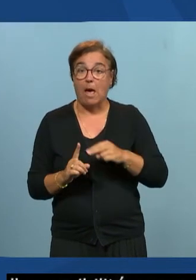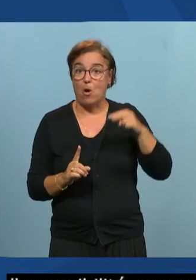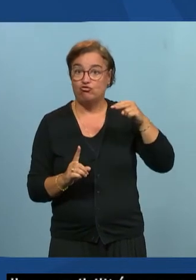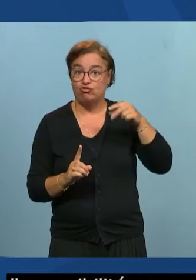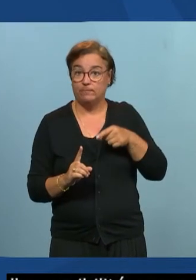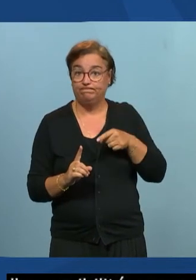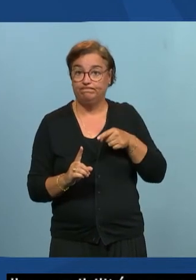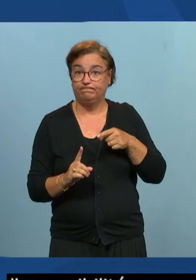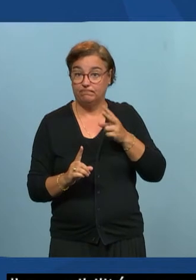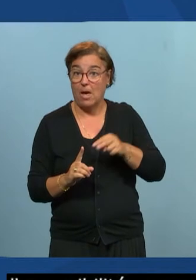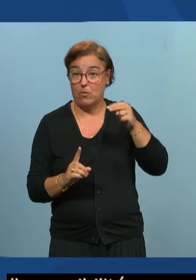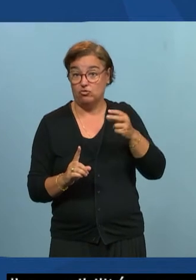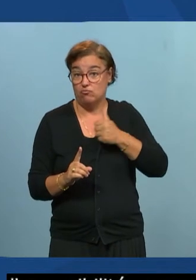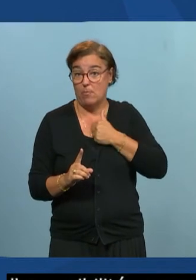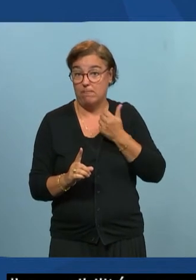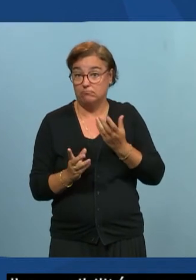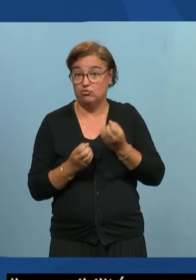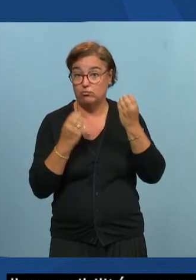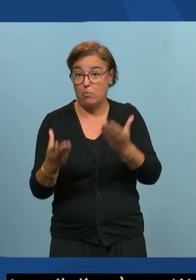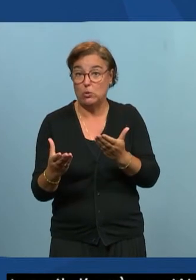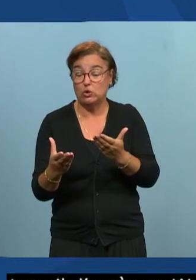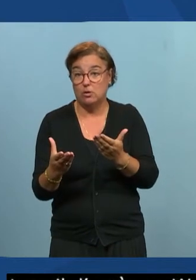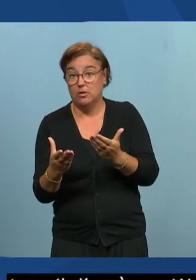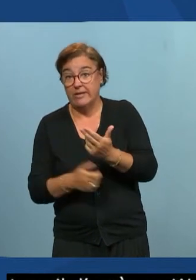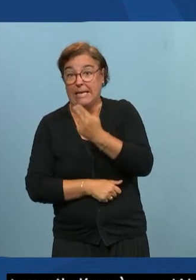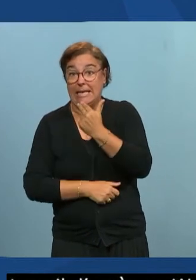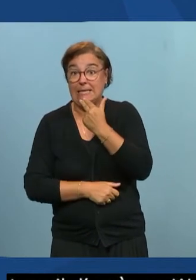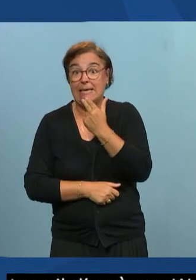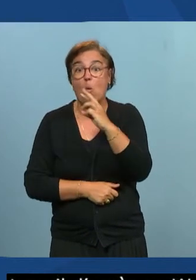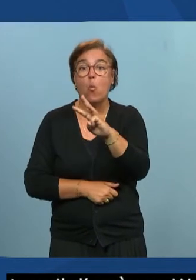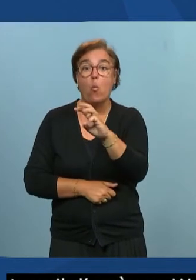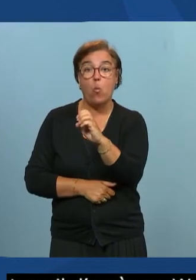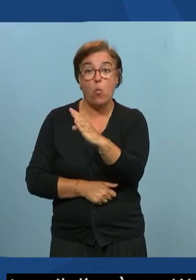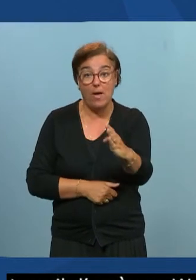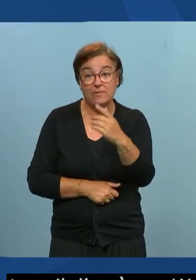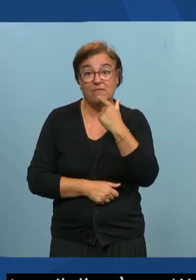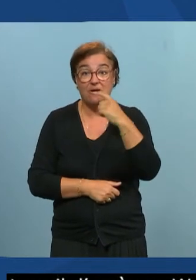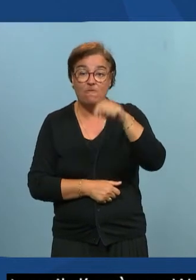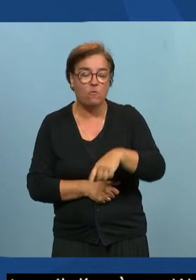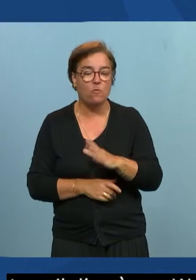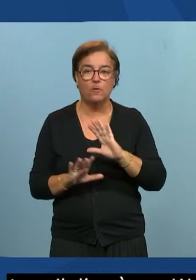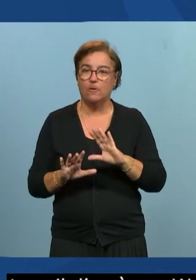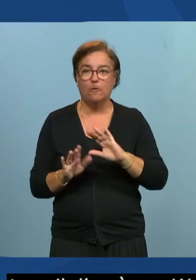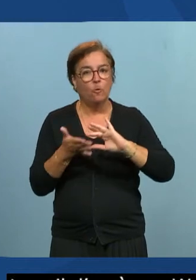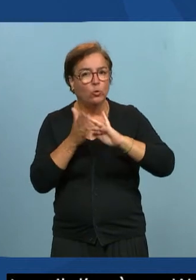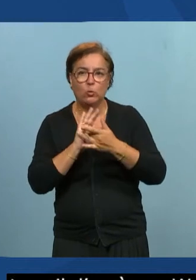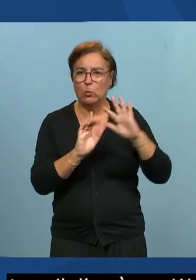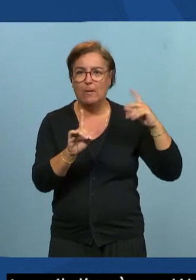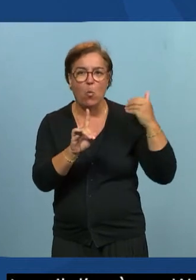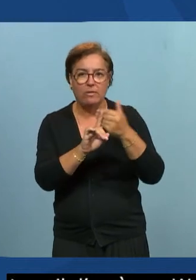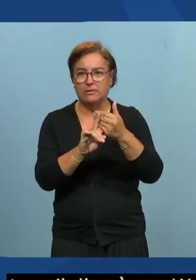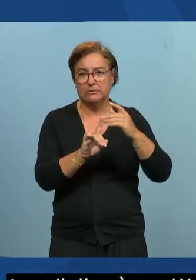cas dans l'approche que je vous propose, moi, qui est sur l'assurance qualité web, évidemment, l'idée, c'est d'essayer de prendre en compte un maximum de ces contextes.